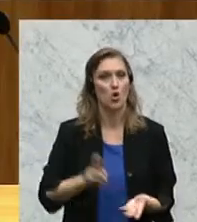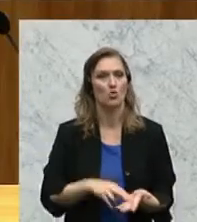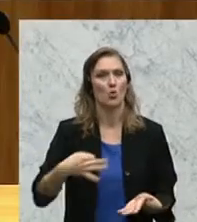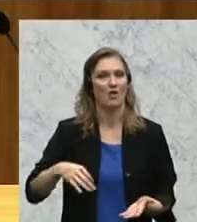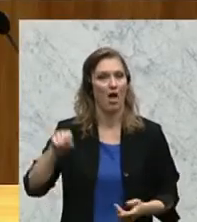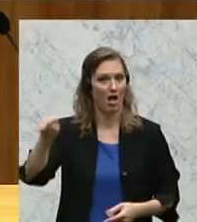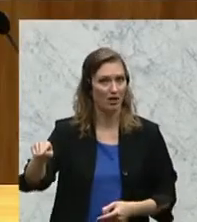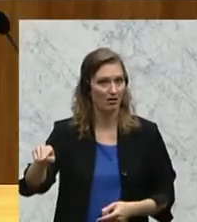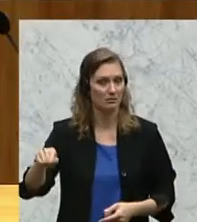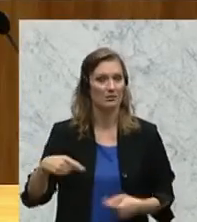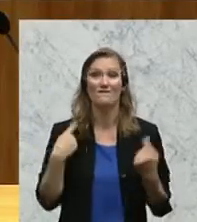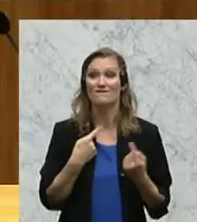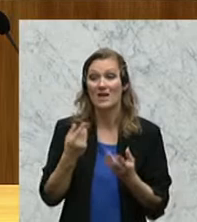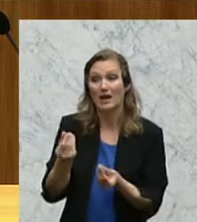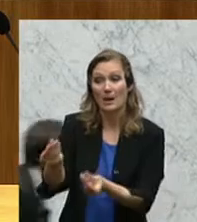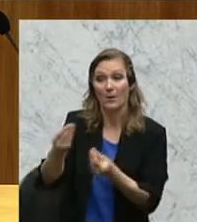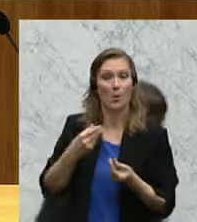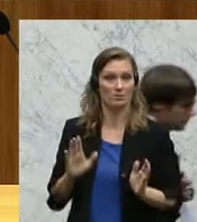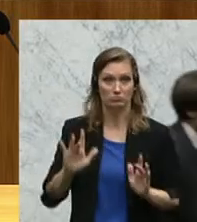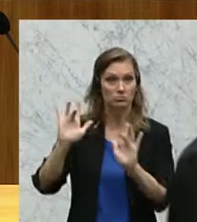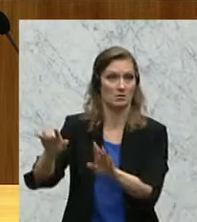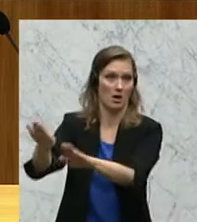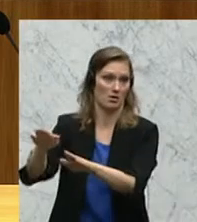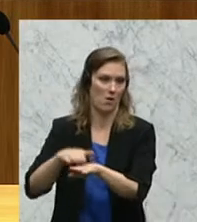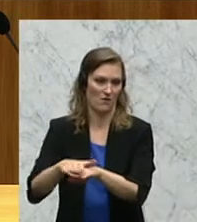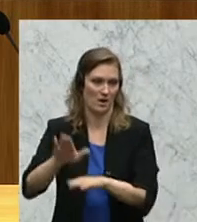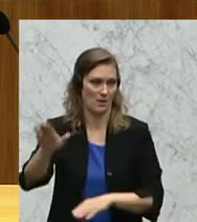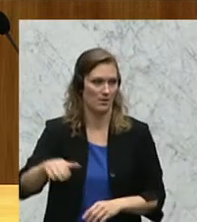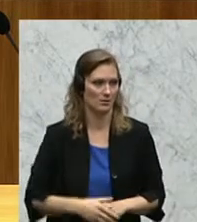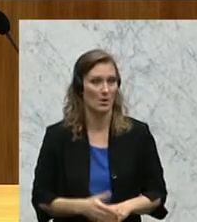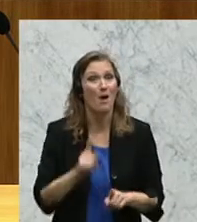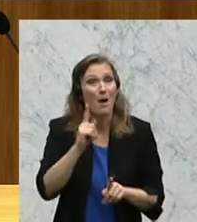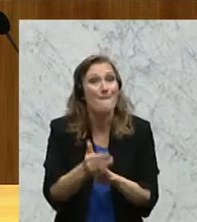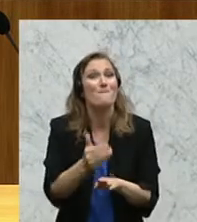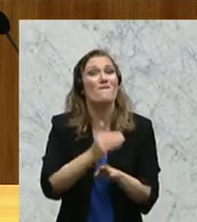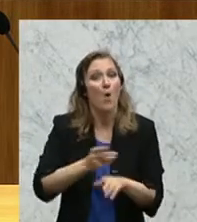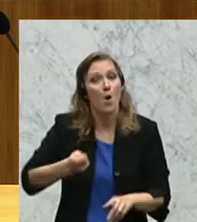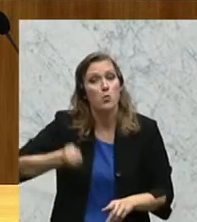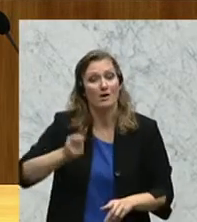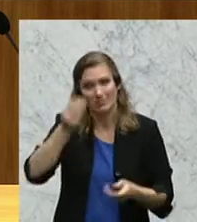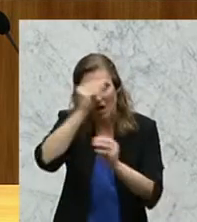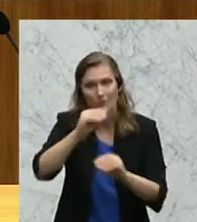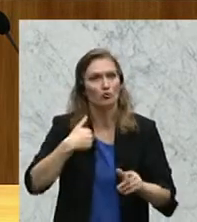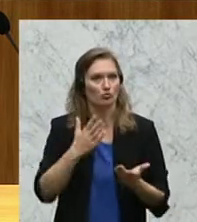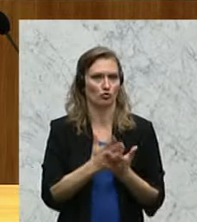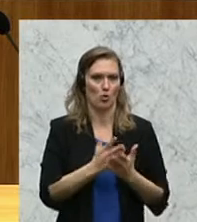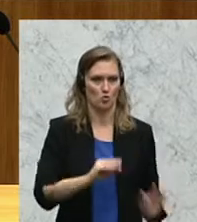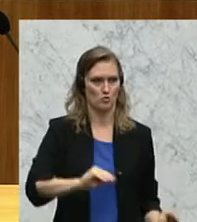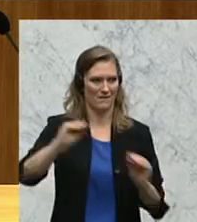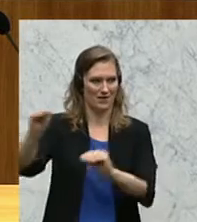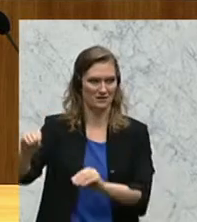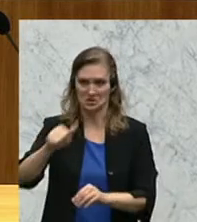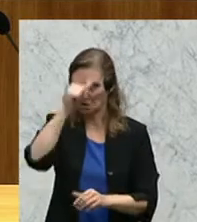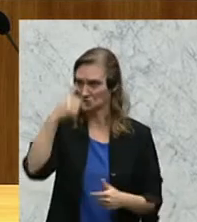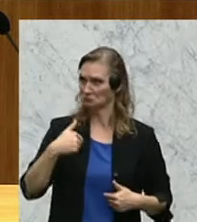das uns nicht mehr zugänglich ist, dieses Geld. Vor der Urteilsverkündung habe ich das bereits veranlasst. Das ist redlich,